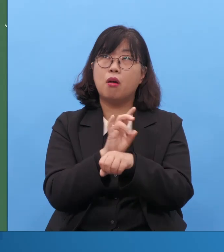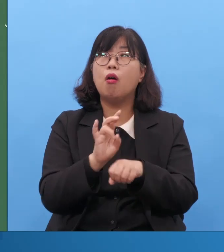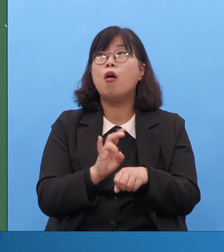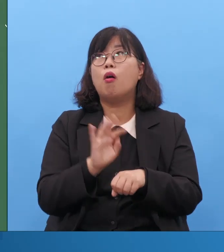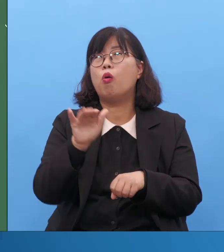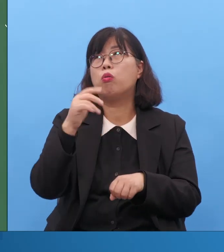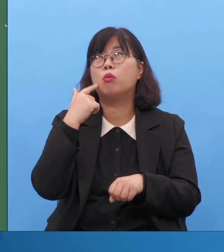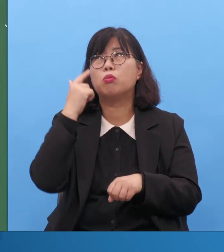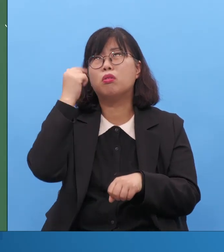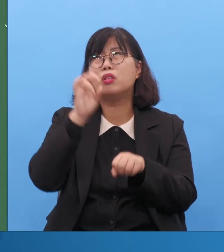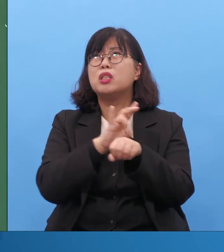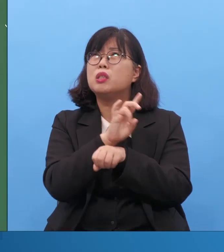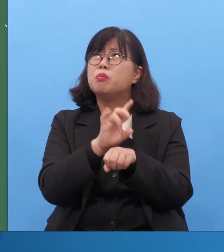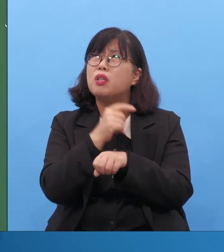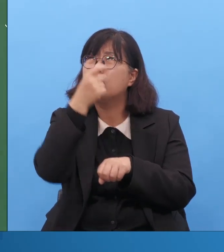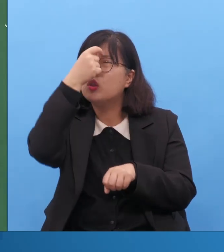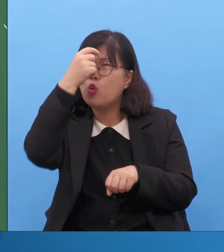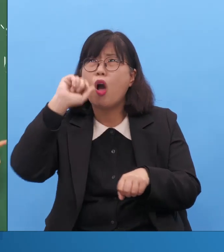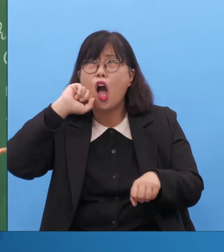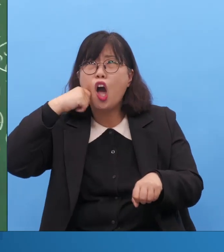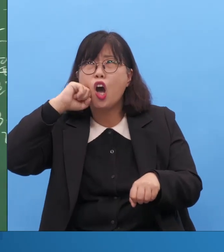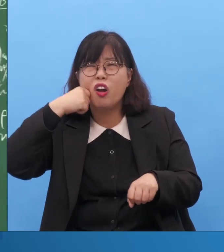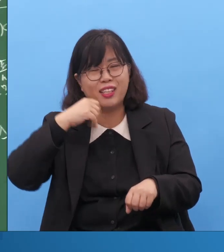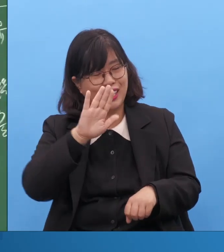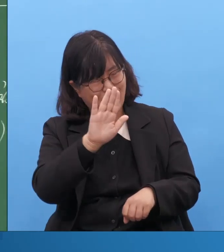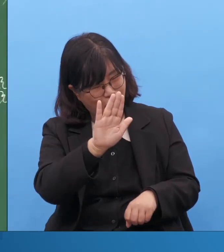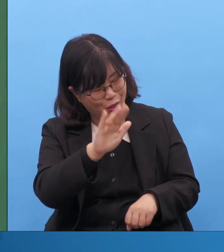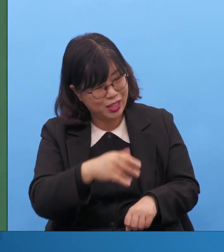기도에 이것만 가지고도요. 반드시 일.